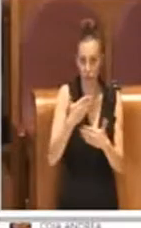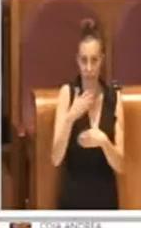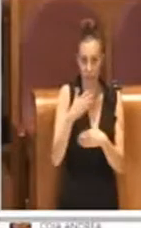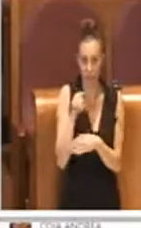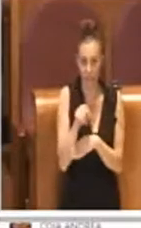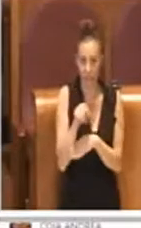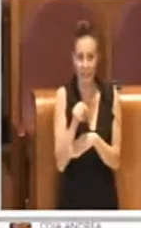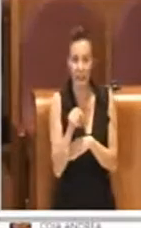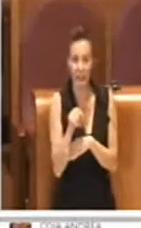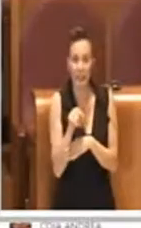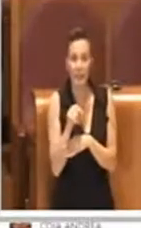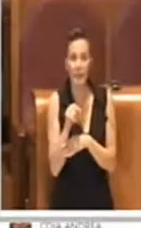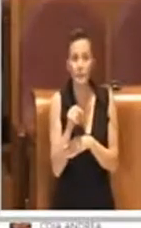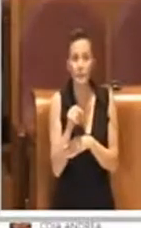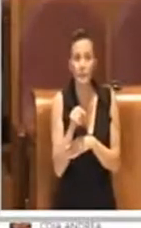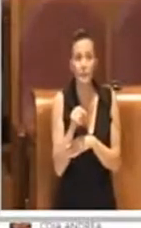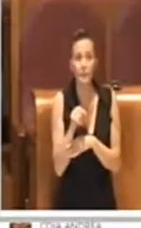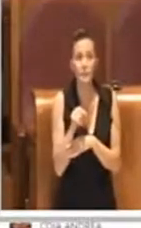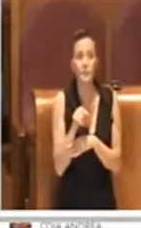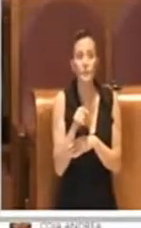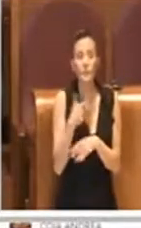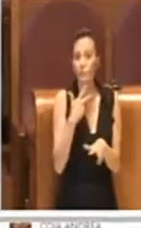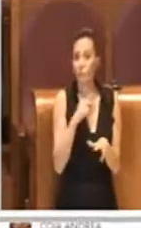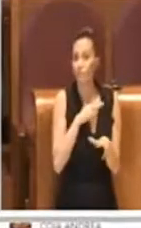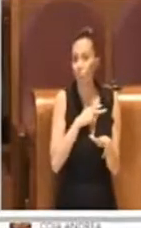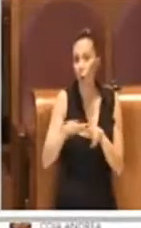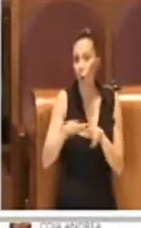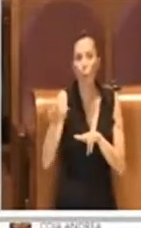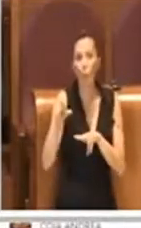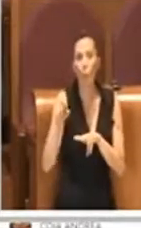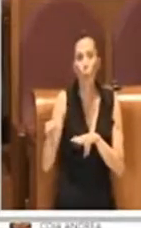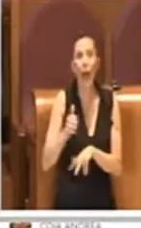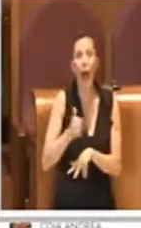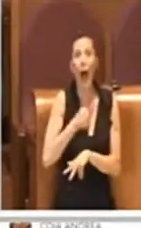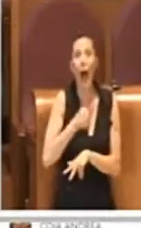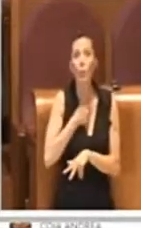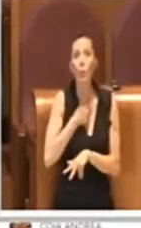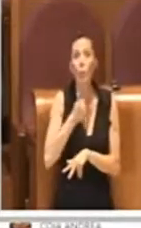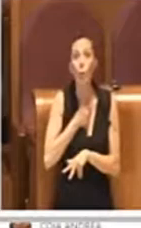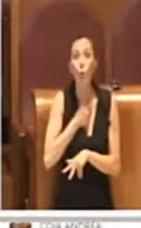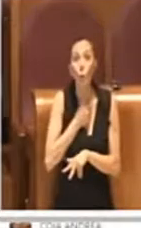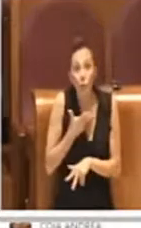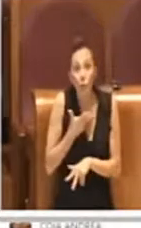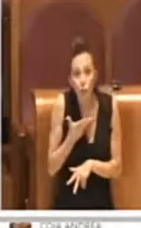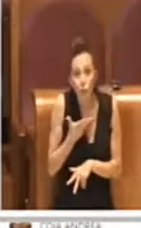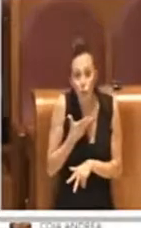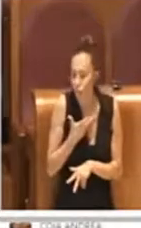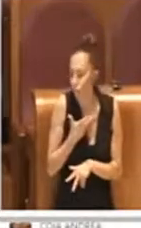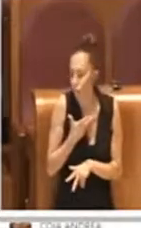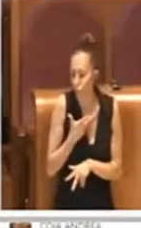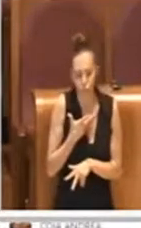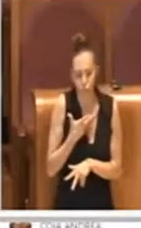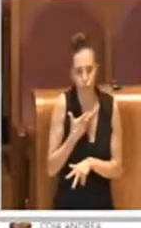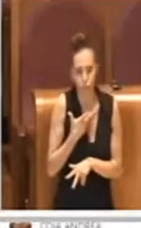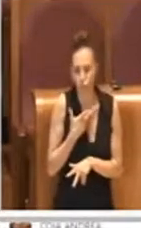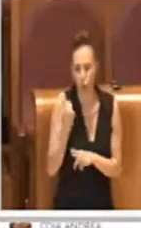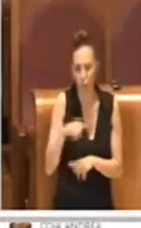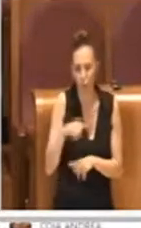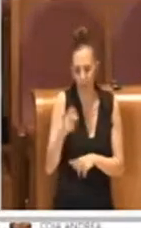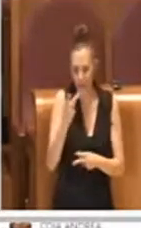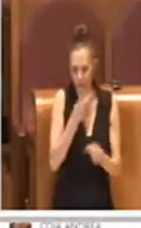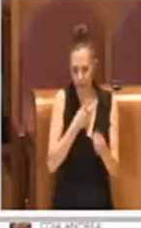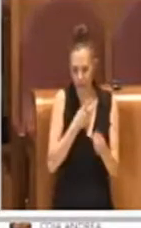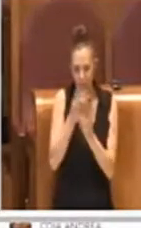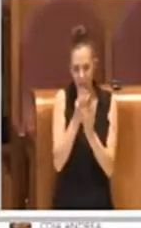non potendo, ovviamente il Comune non ha autonomia per istituire delle soluzioni che